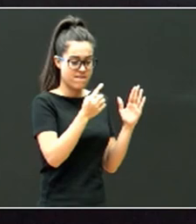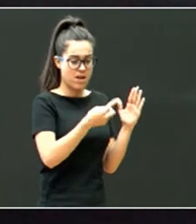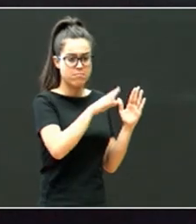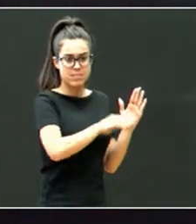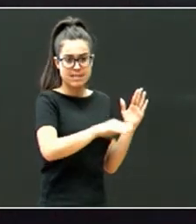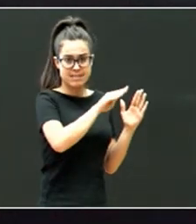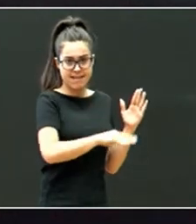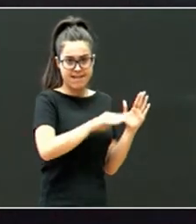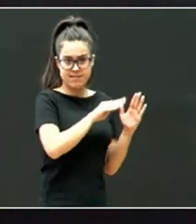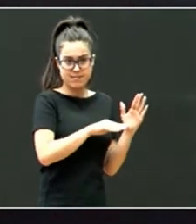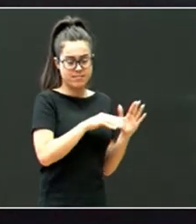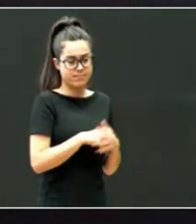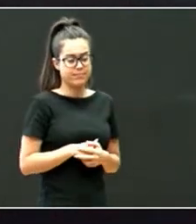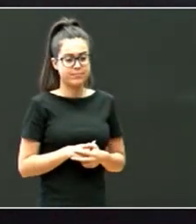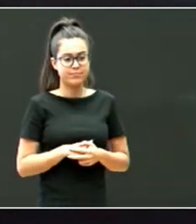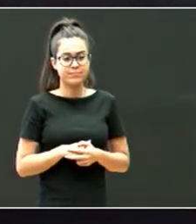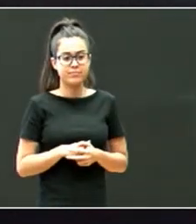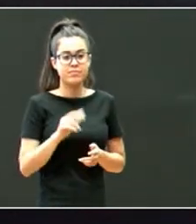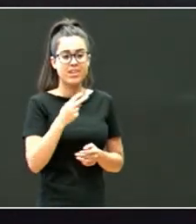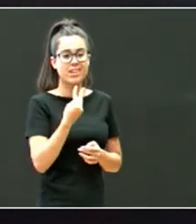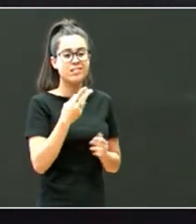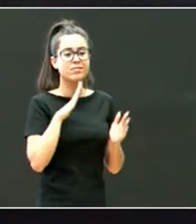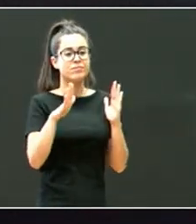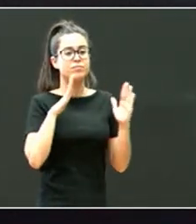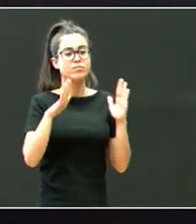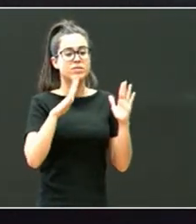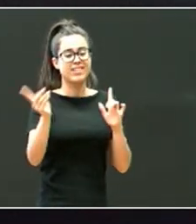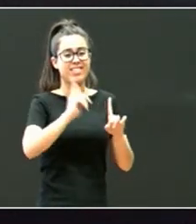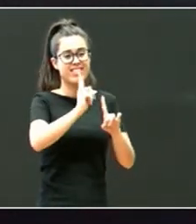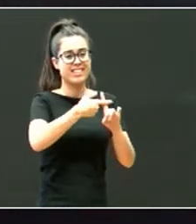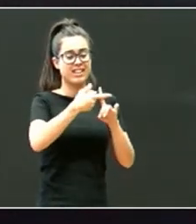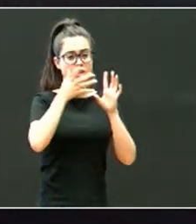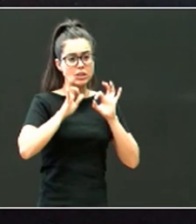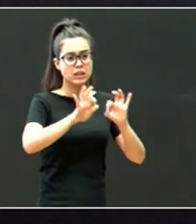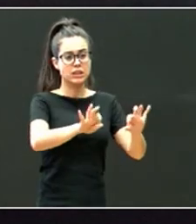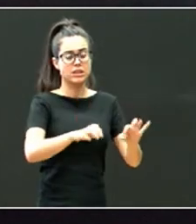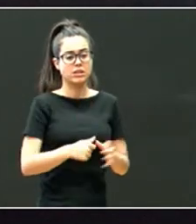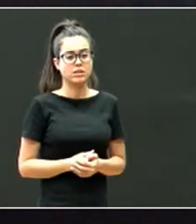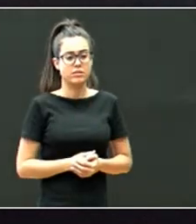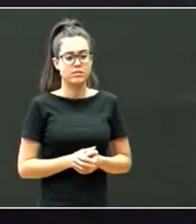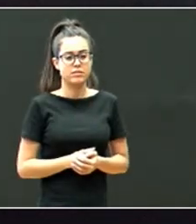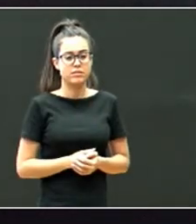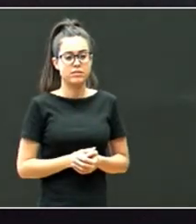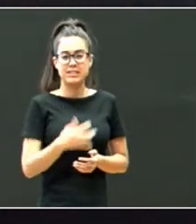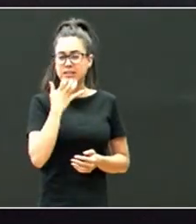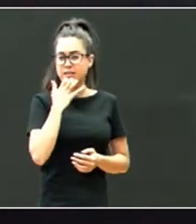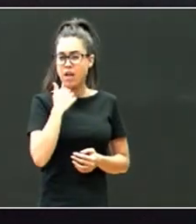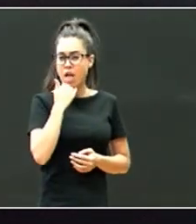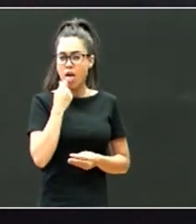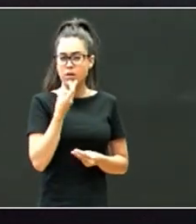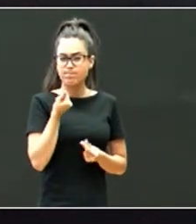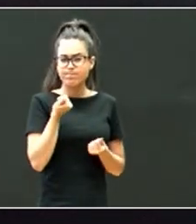kio, edozein, moruan. Bigarren faze izango litzake, detekzio espezifikoa, zerbait, somatzen bada,